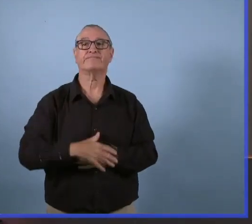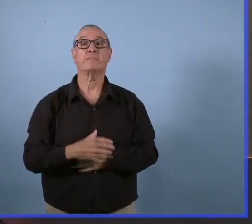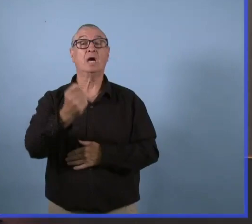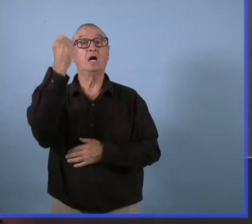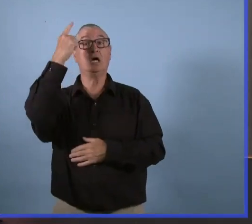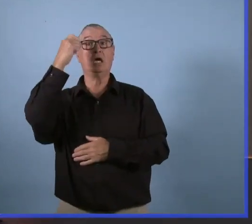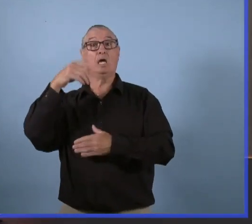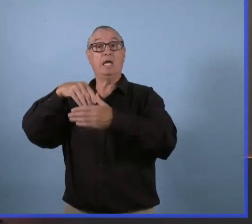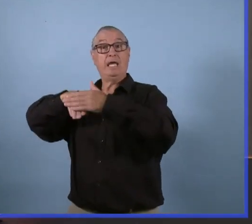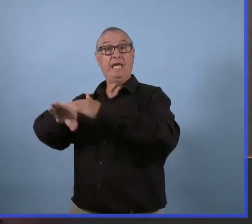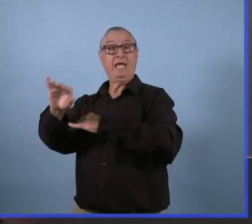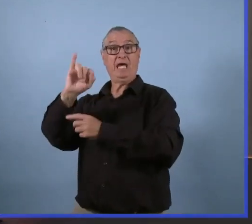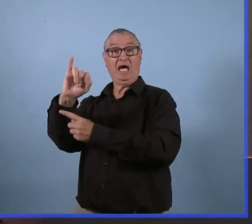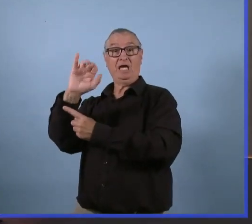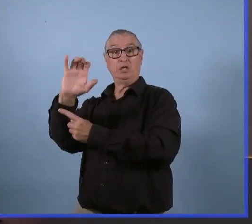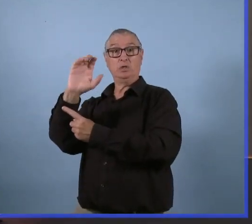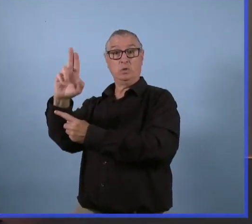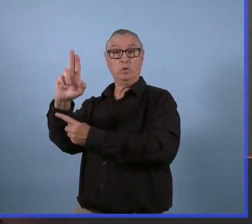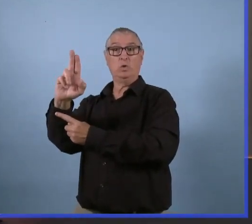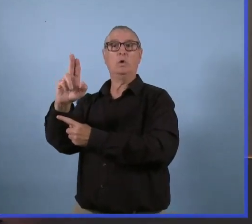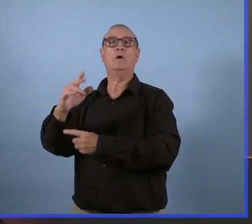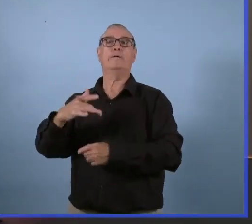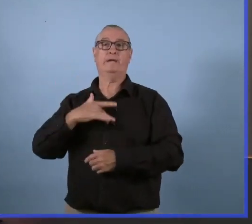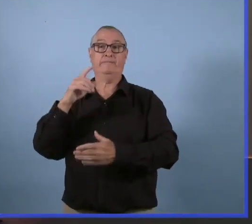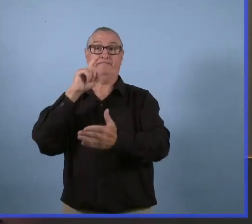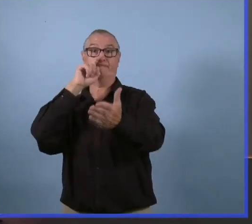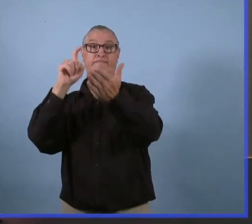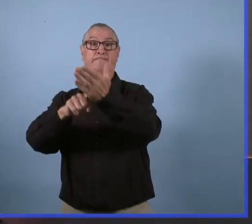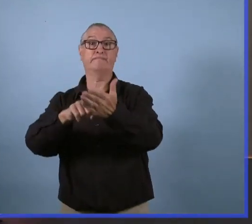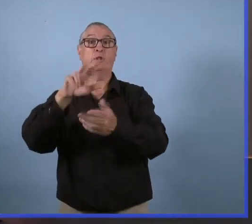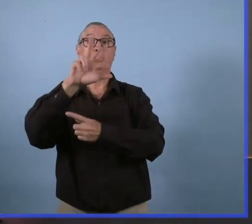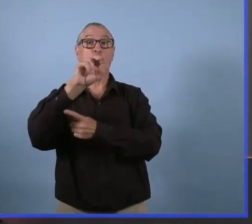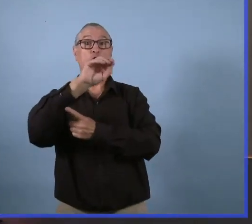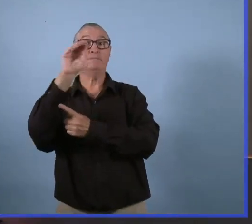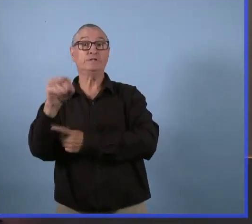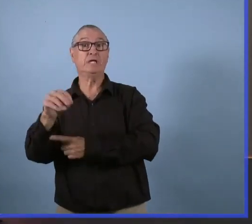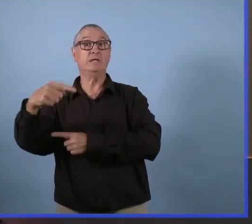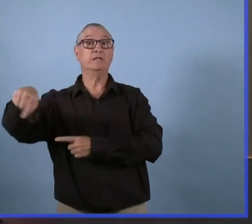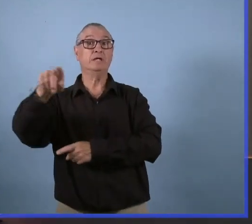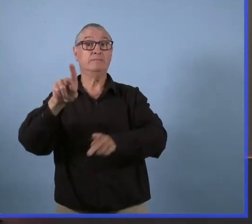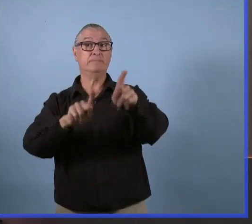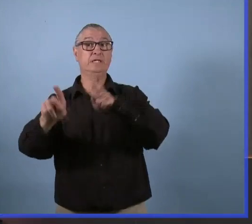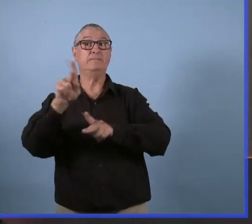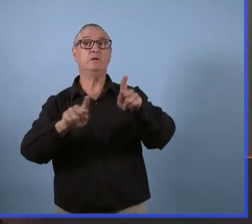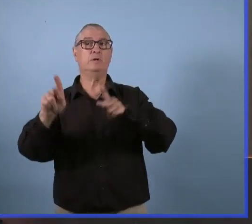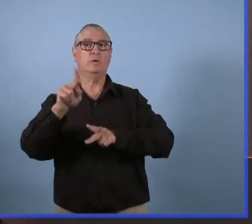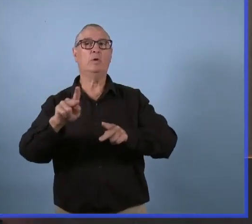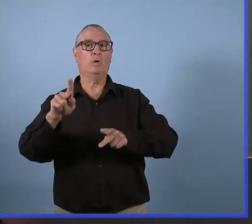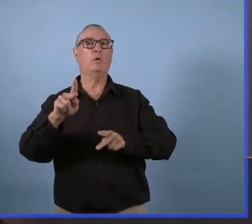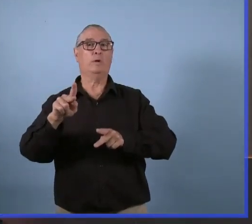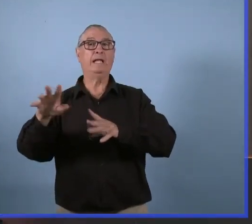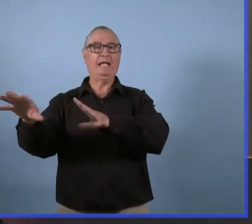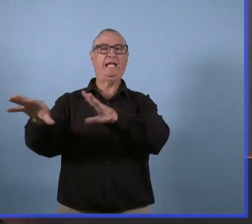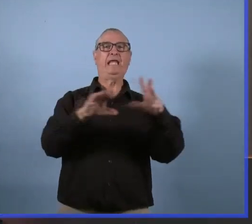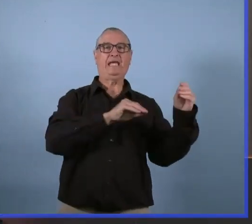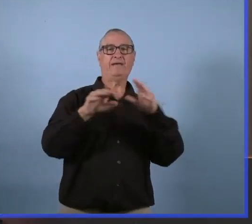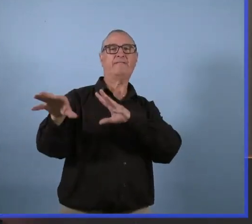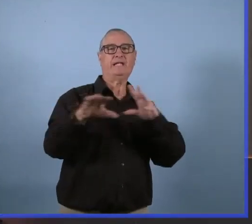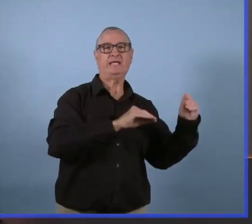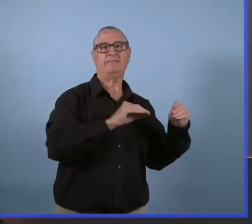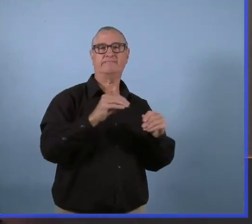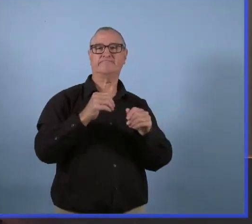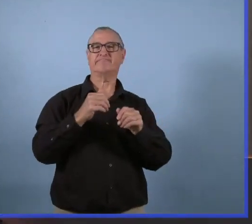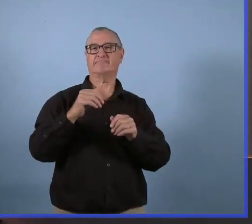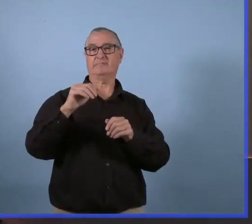Et quand on parle de la COVID, c'est 30%. Quand vous entrez en soins intensifs, certains restent quelques jours,